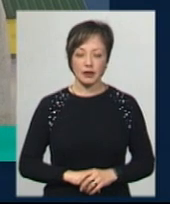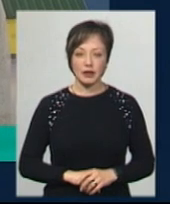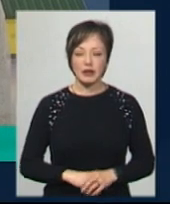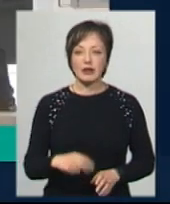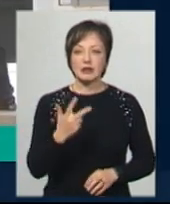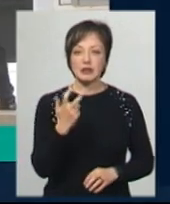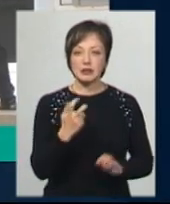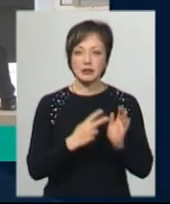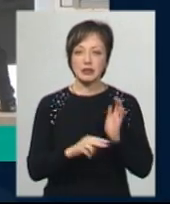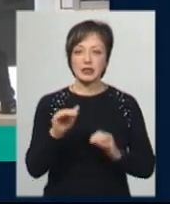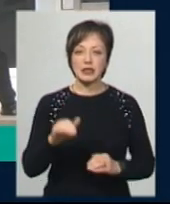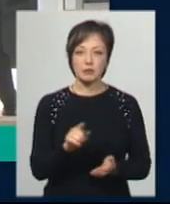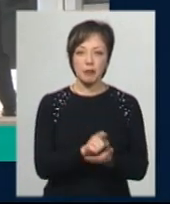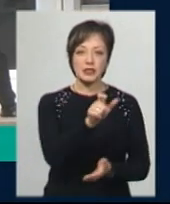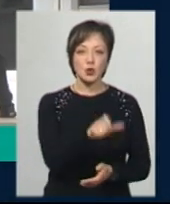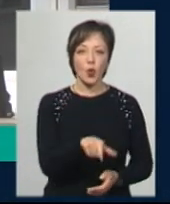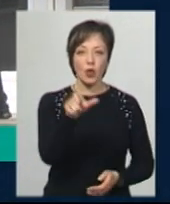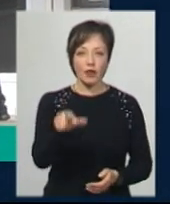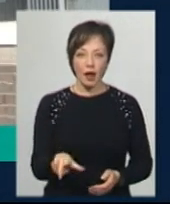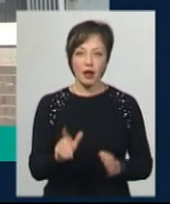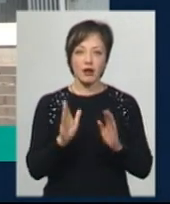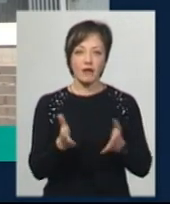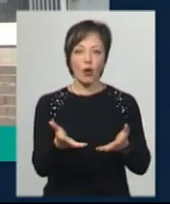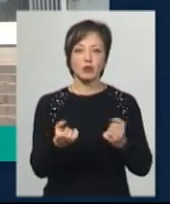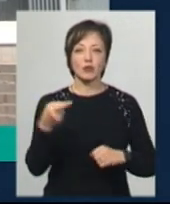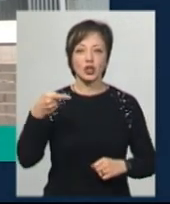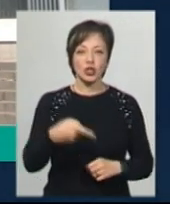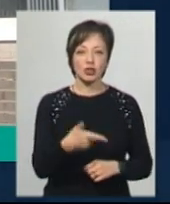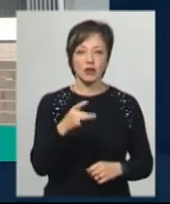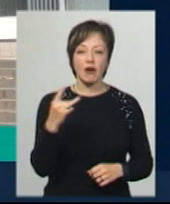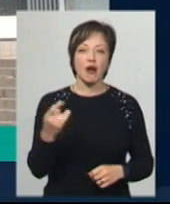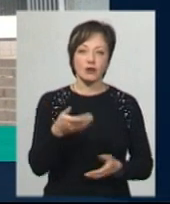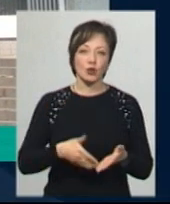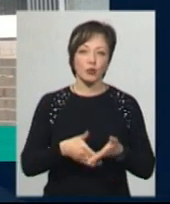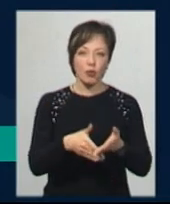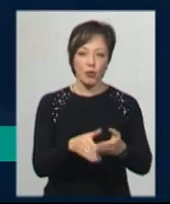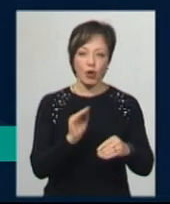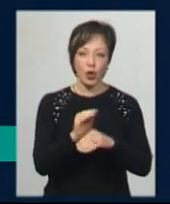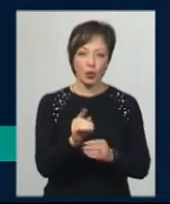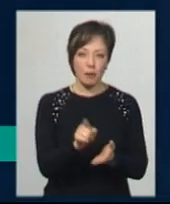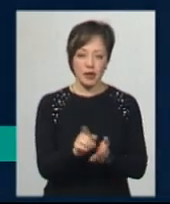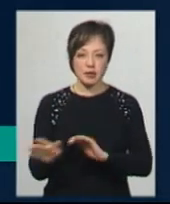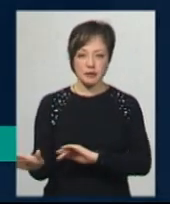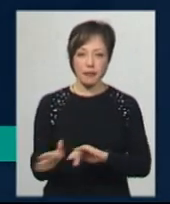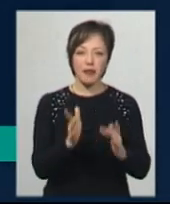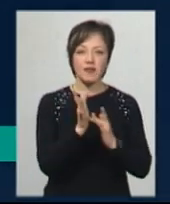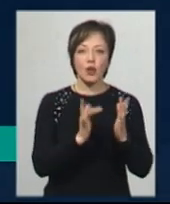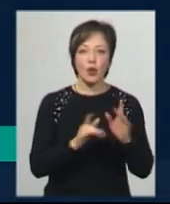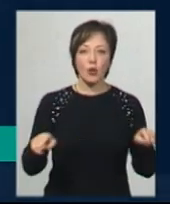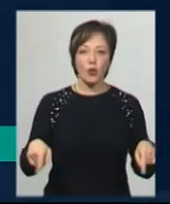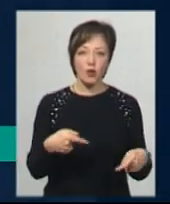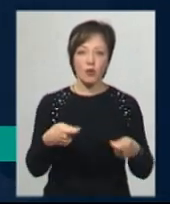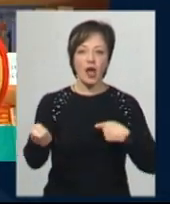370 тисяч пенсіонерів області отримують по тисячу гривень одноразової допомоги до пенсії. На Великодньому ярмарку, що